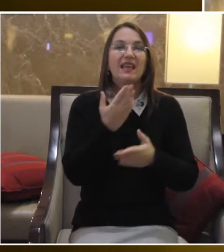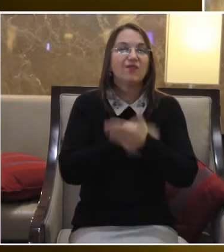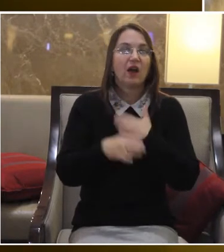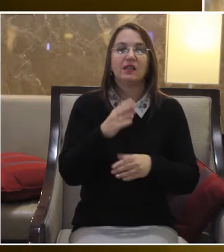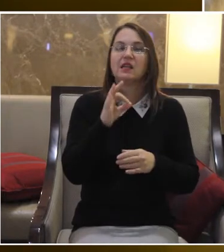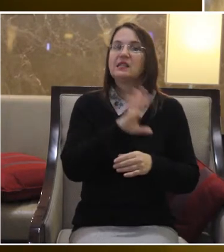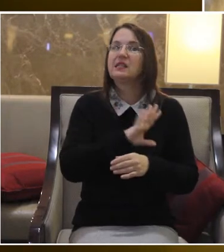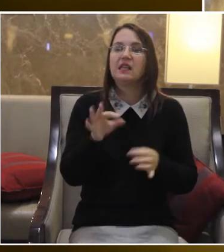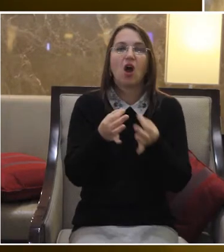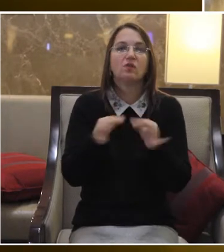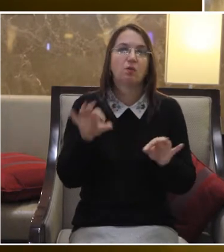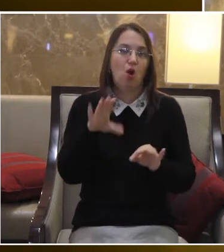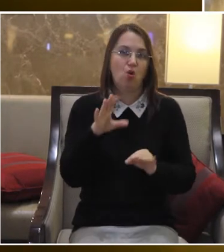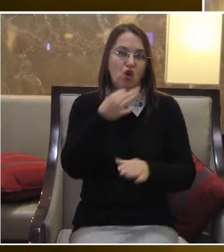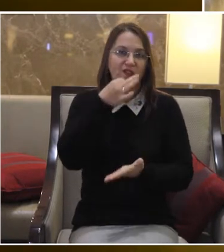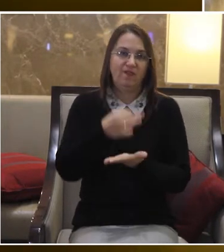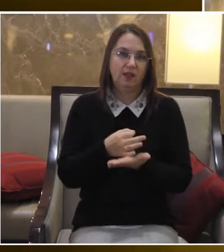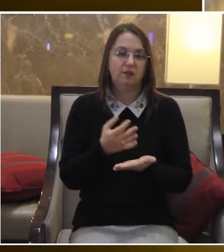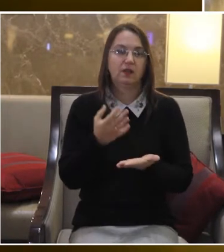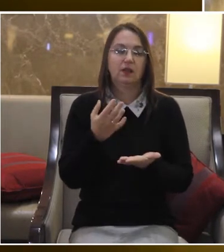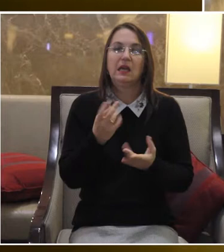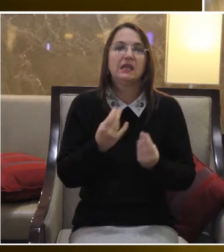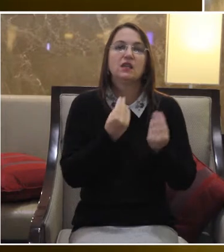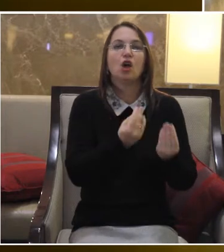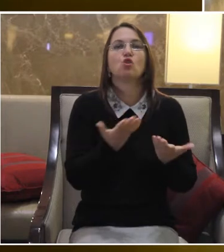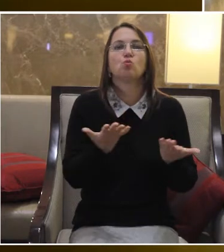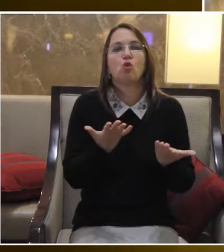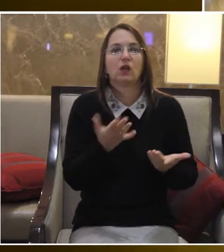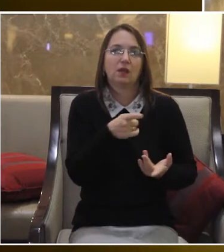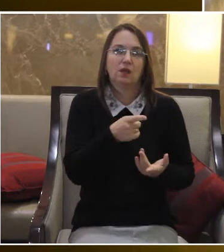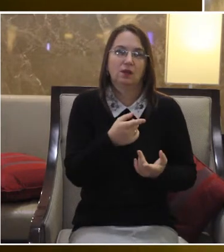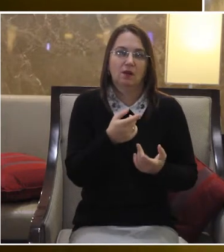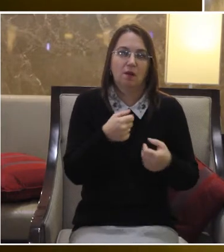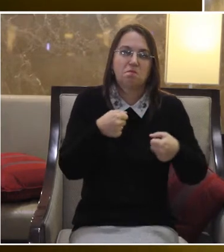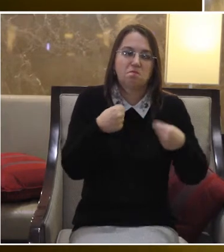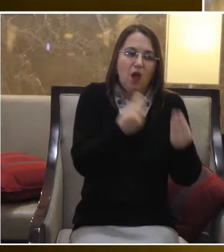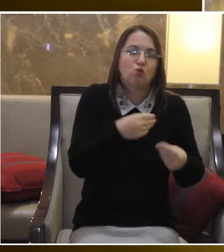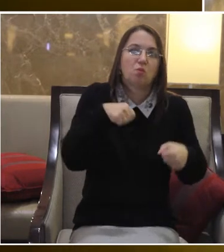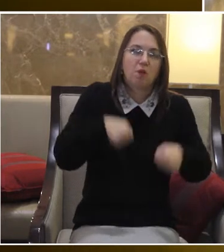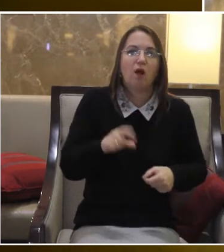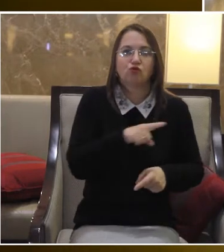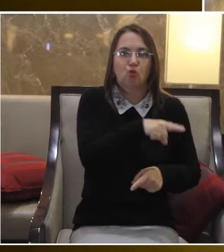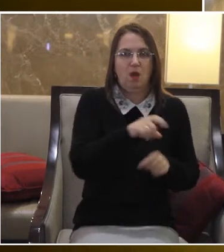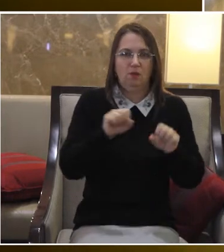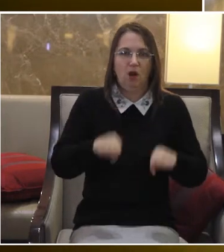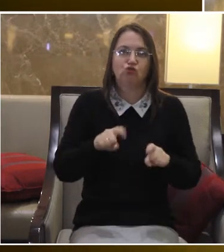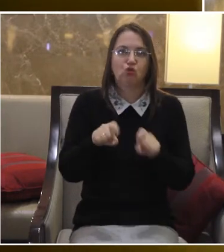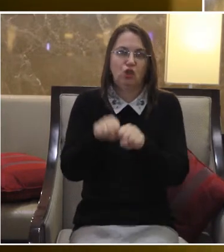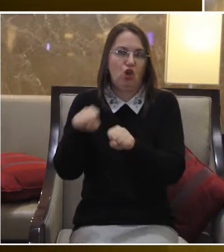право порушувати щось Єдине, на що треба звернути,